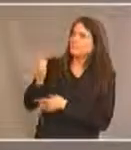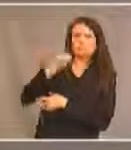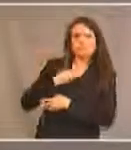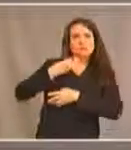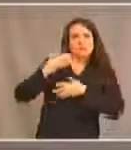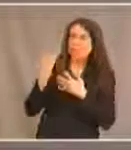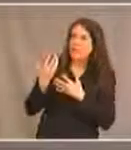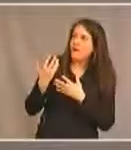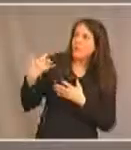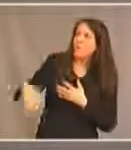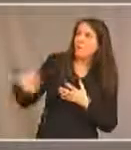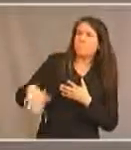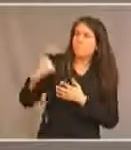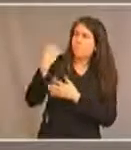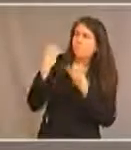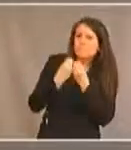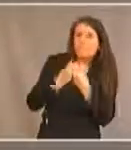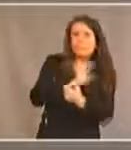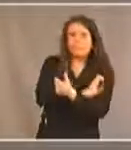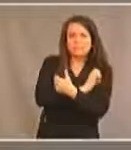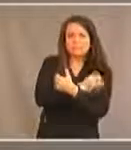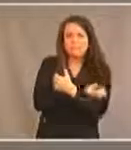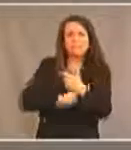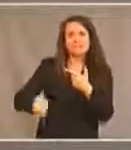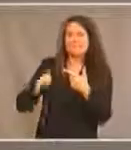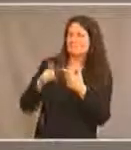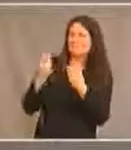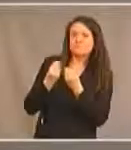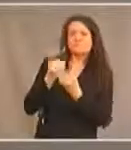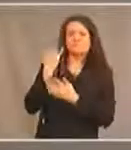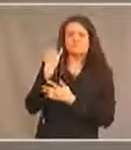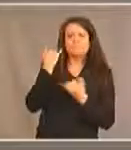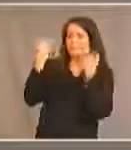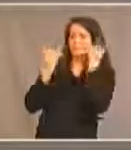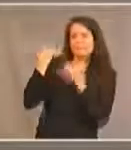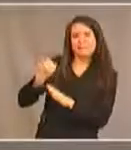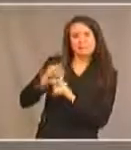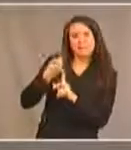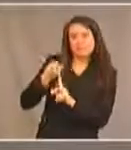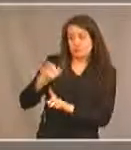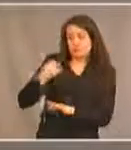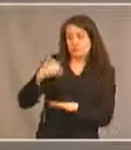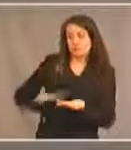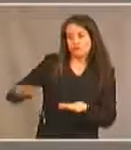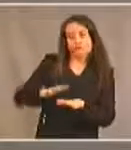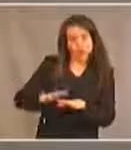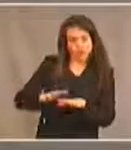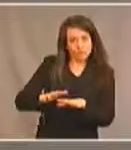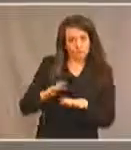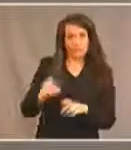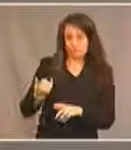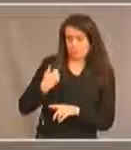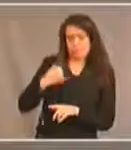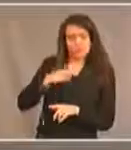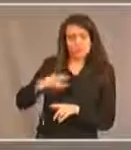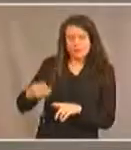les idées et l'énergie qui se sont dégagées des jeunes au pays et des jeunes qui ont